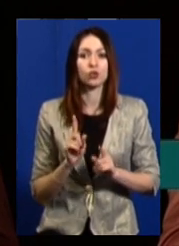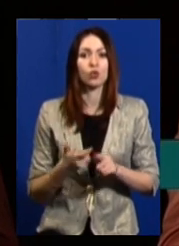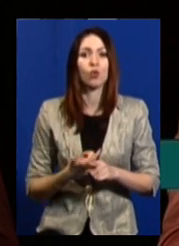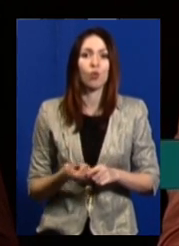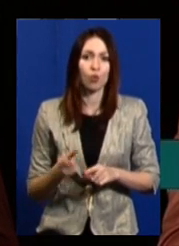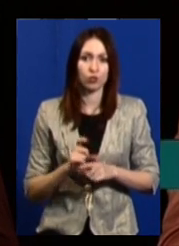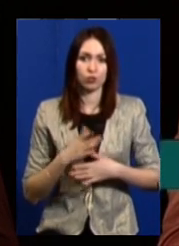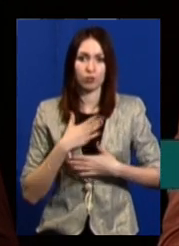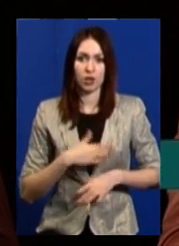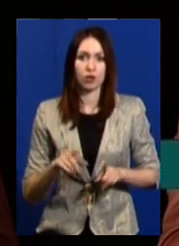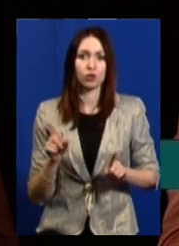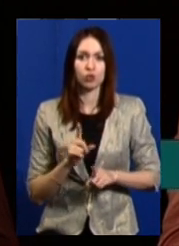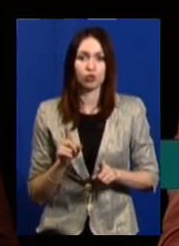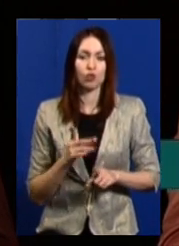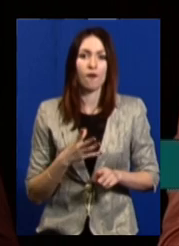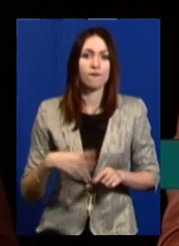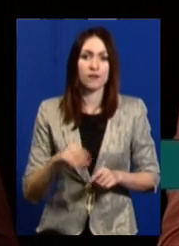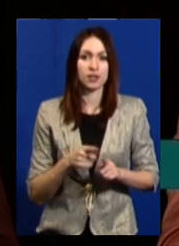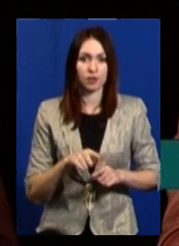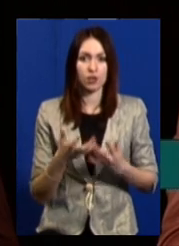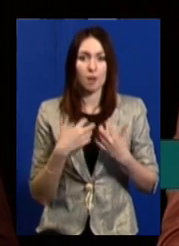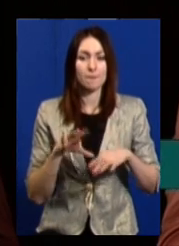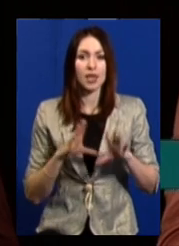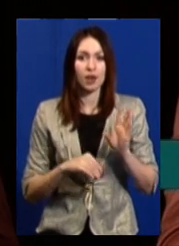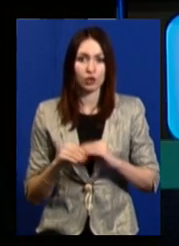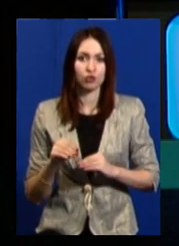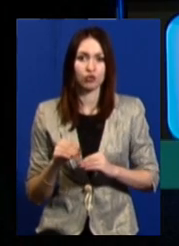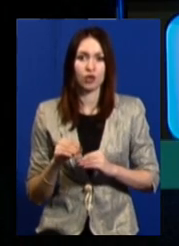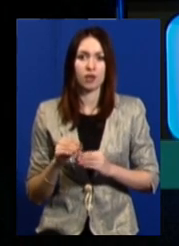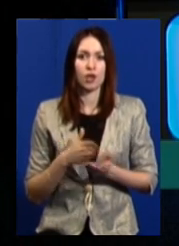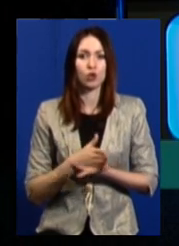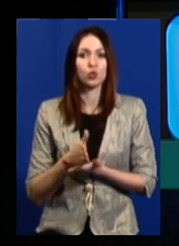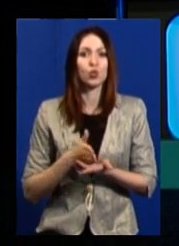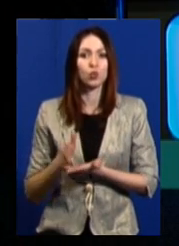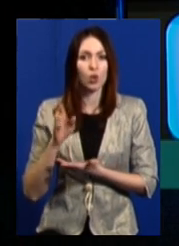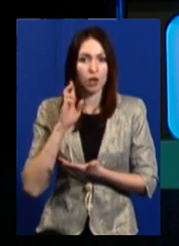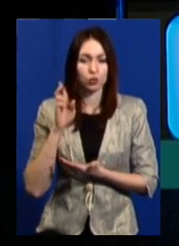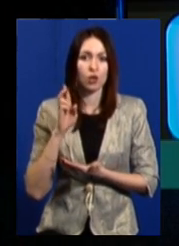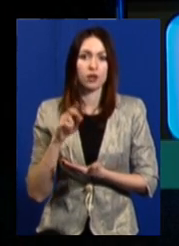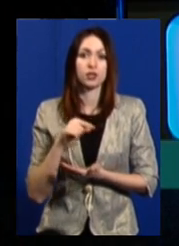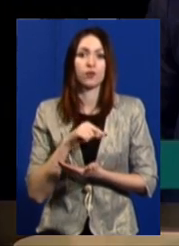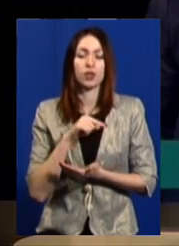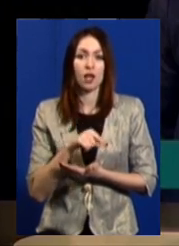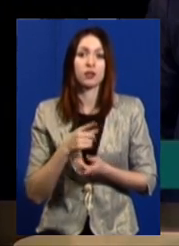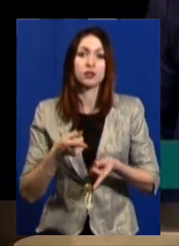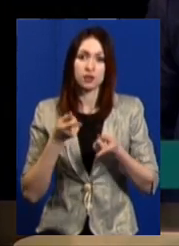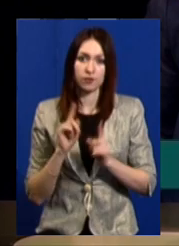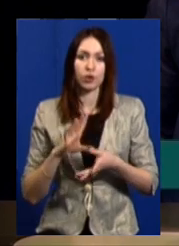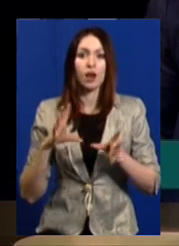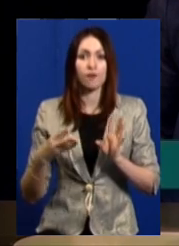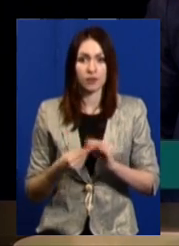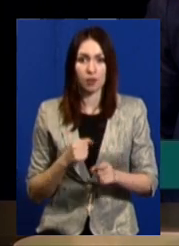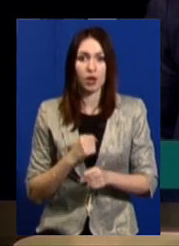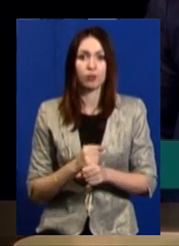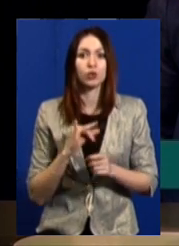приємно, що усі перераховані, ну так скажімо, структури державні, вони дійсно взаємодіють,